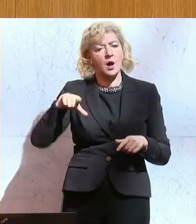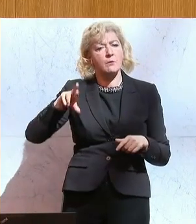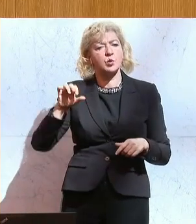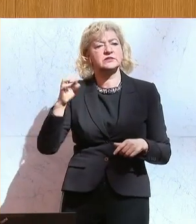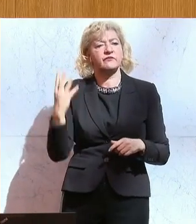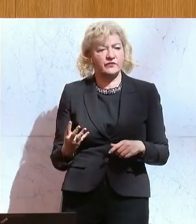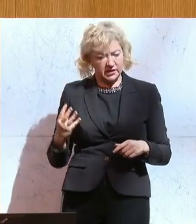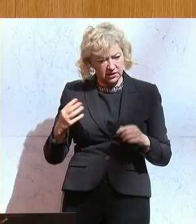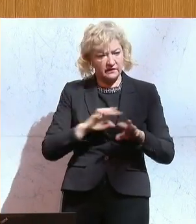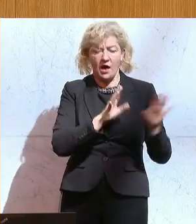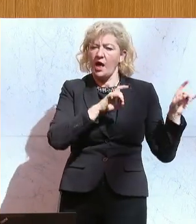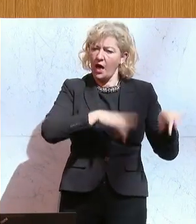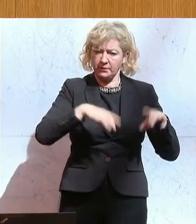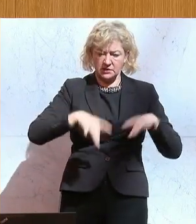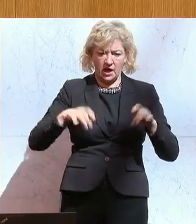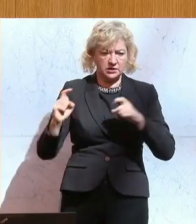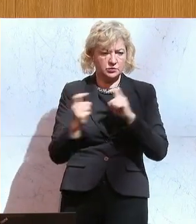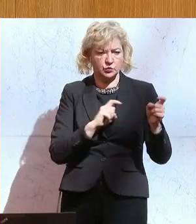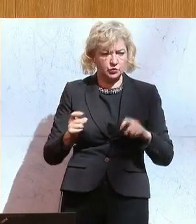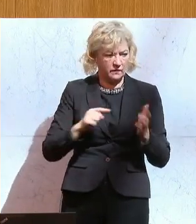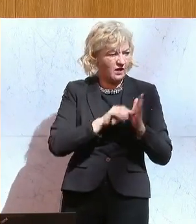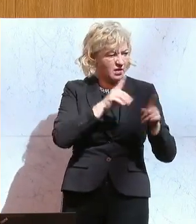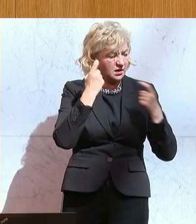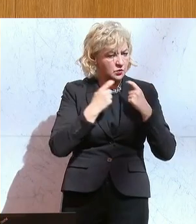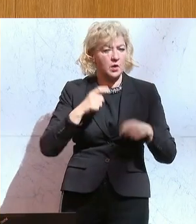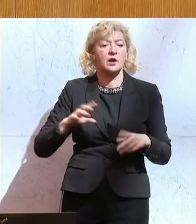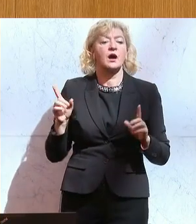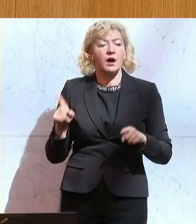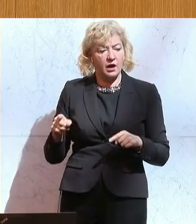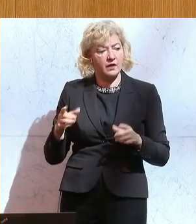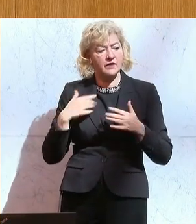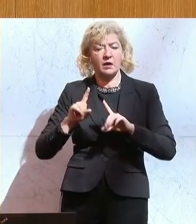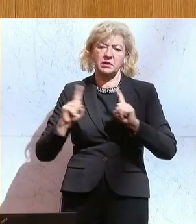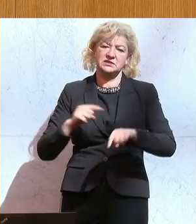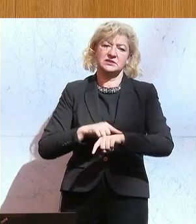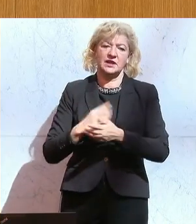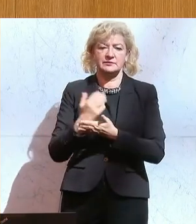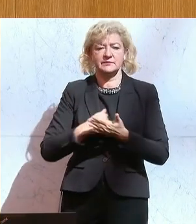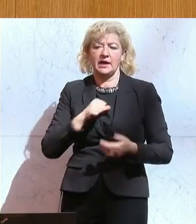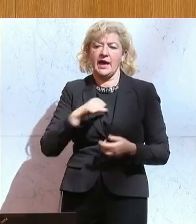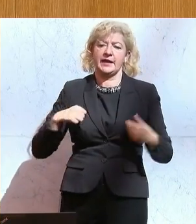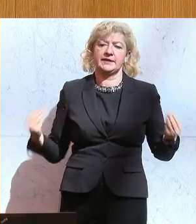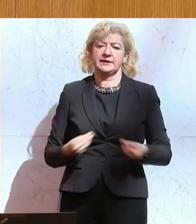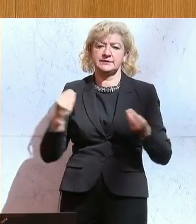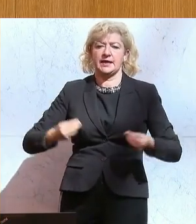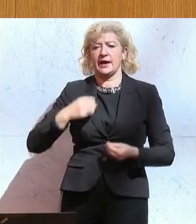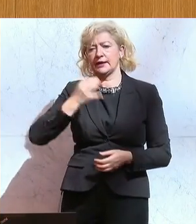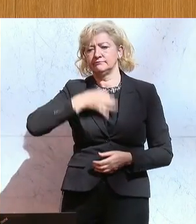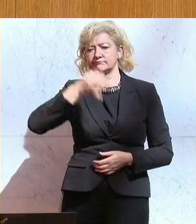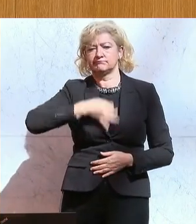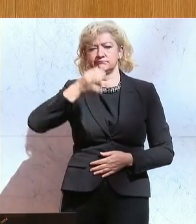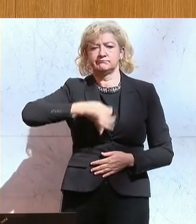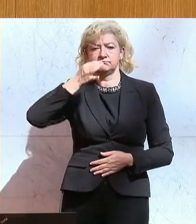Parteien haben dort abgesagt, weil man gesagt hat, man hat in diesem Land andere Sorgen. Sie haben die beste Fernsehzeit benutzt, in eigener Sache dort ein